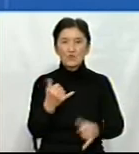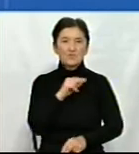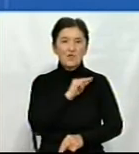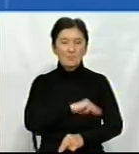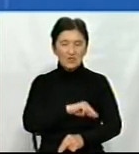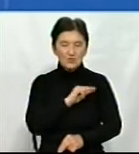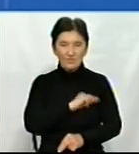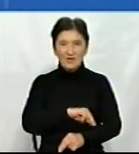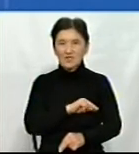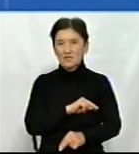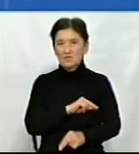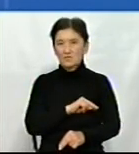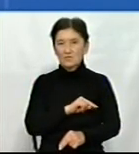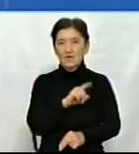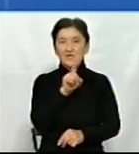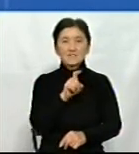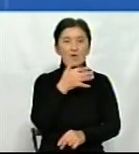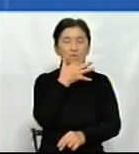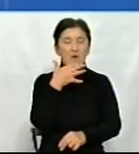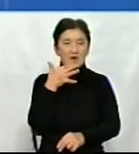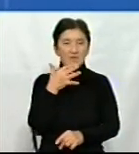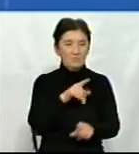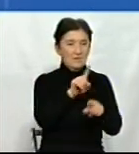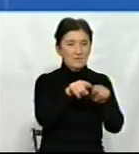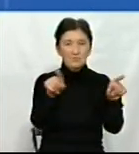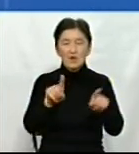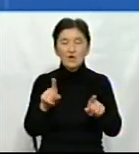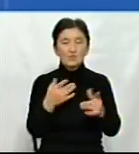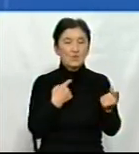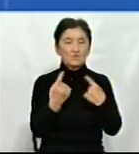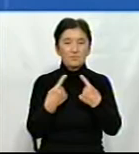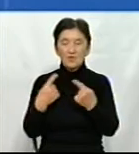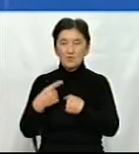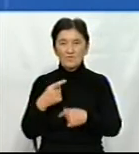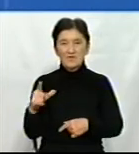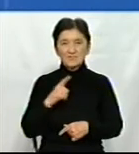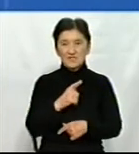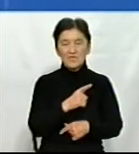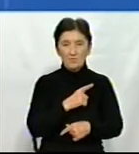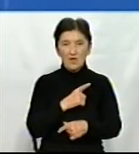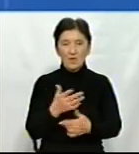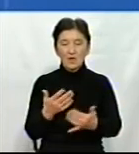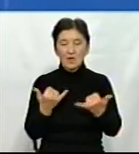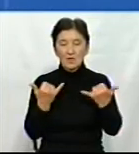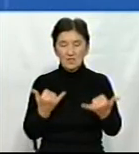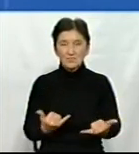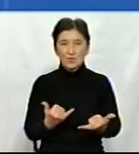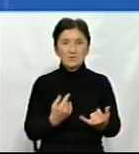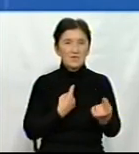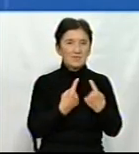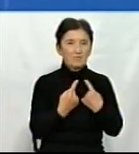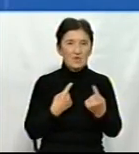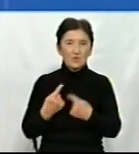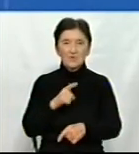з багатьма з тими, хто спілкувався з нами через Zoom. Я нагадаю, що сьогодні ми спілкувалися